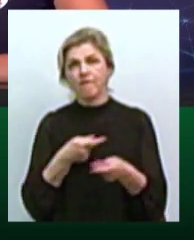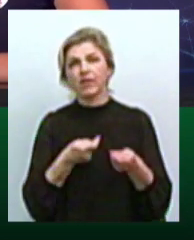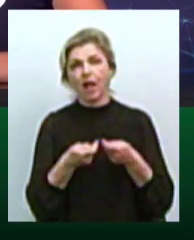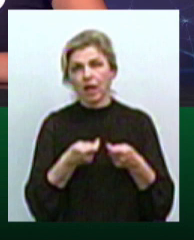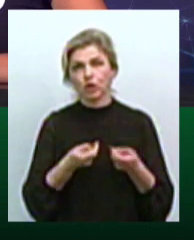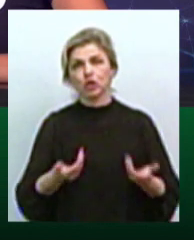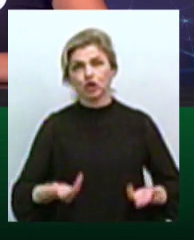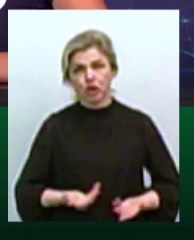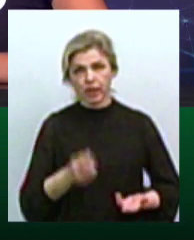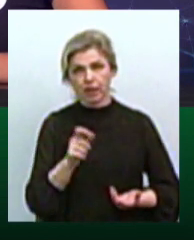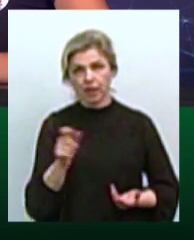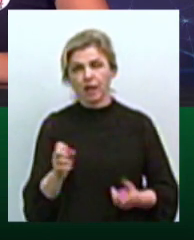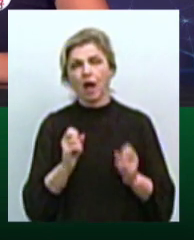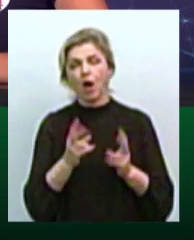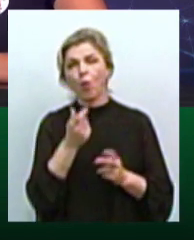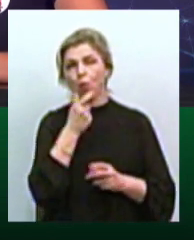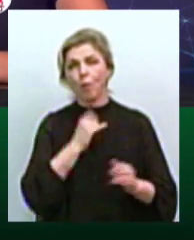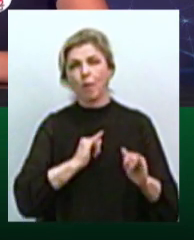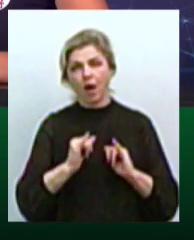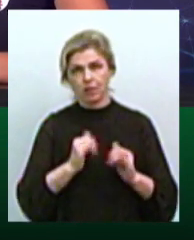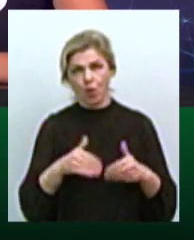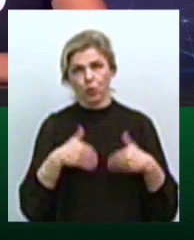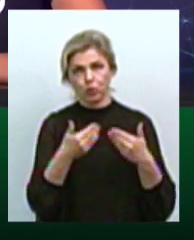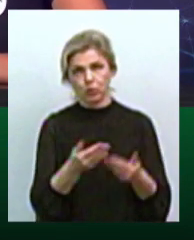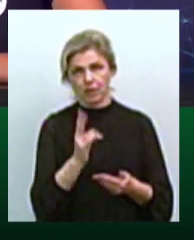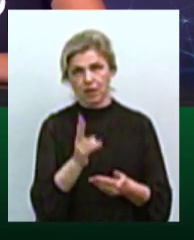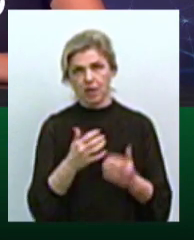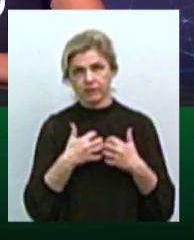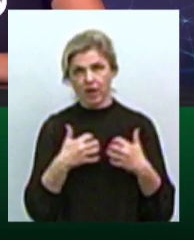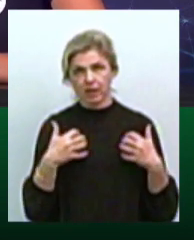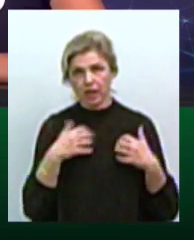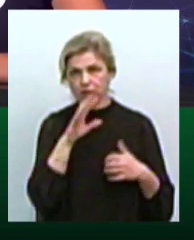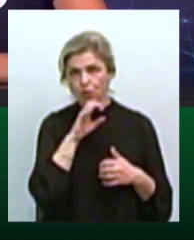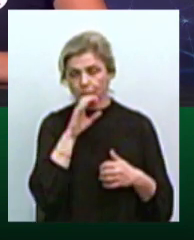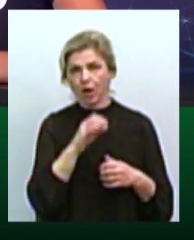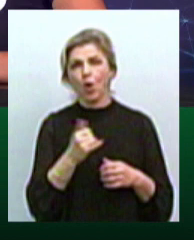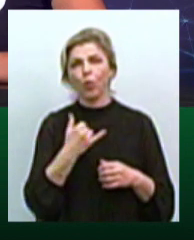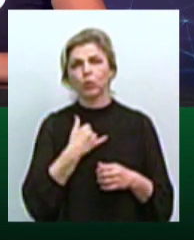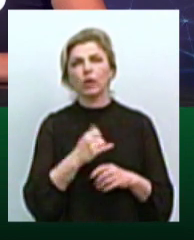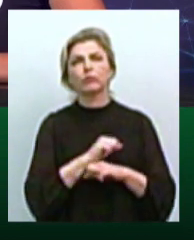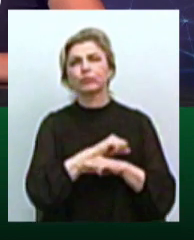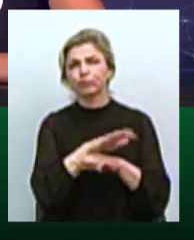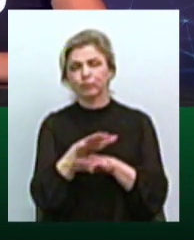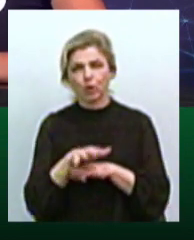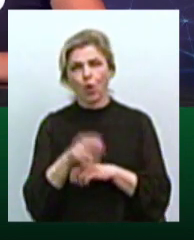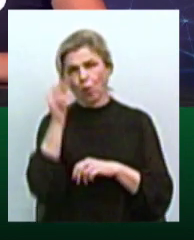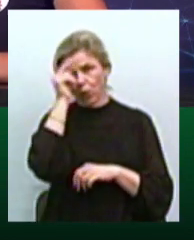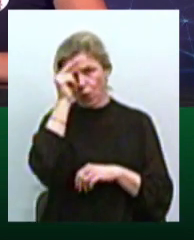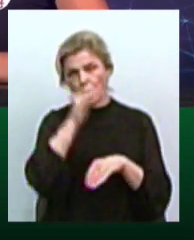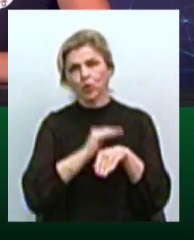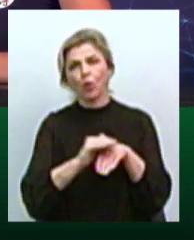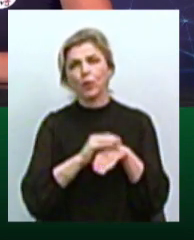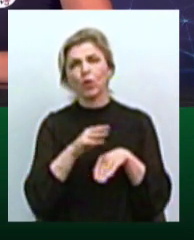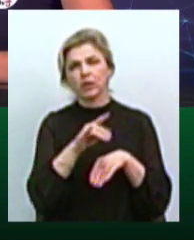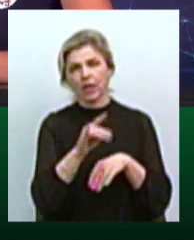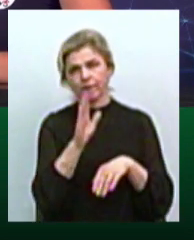як правильно ставитись гуманно до тварин. У нас впроваджені уроки доброти по школах, ми навчаємо дітей, як правильно